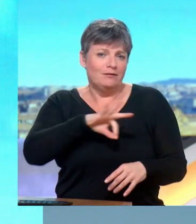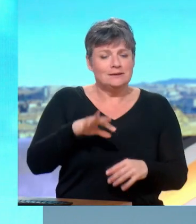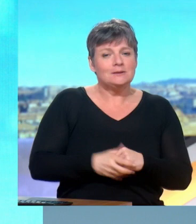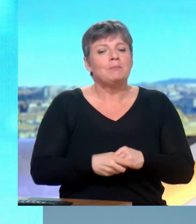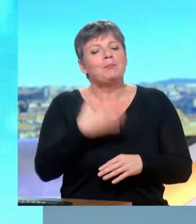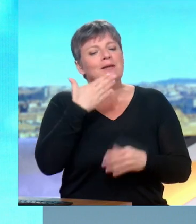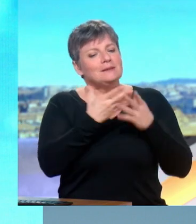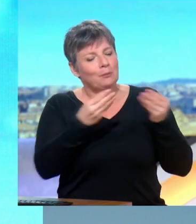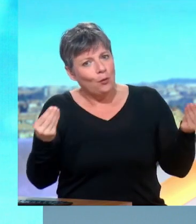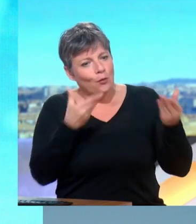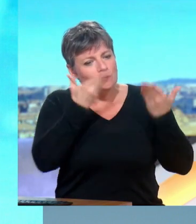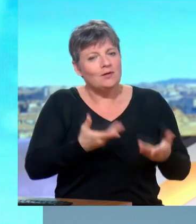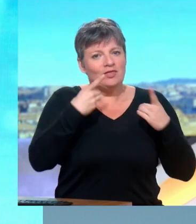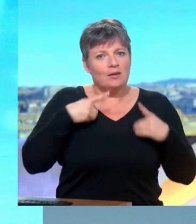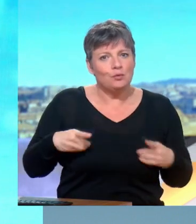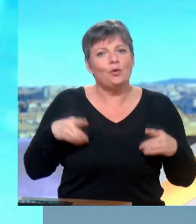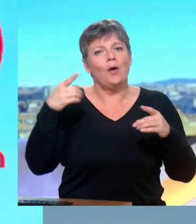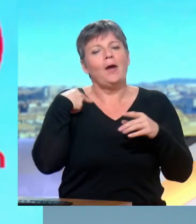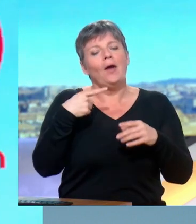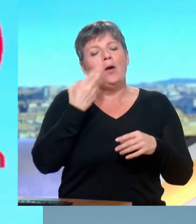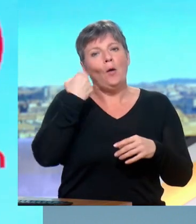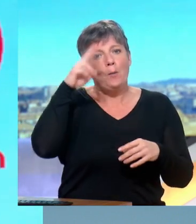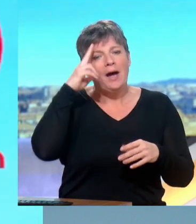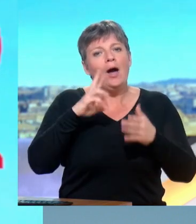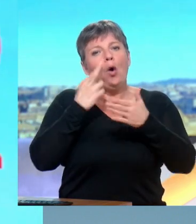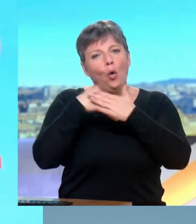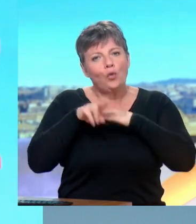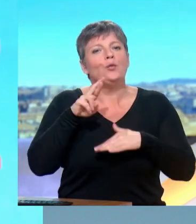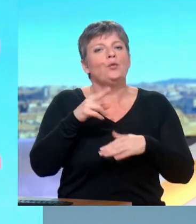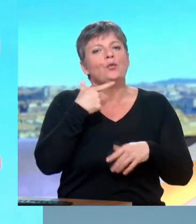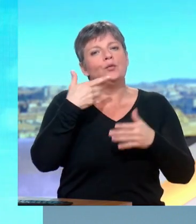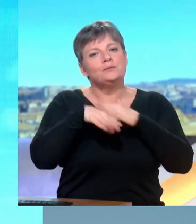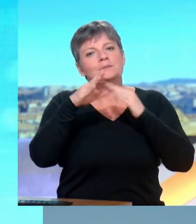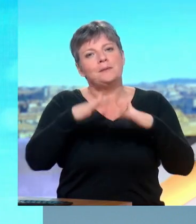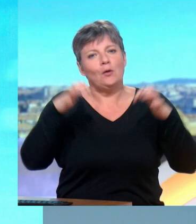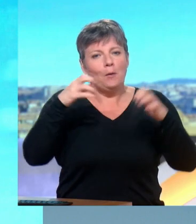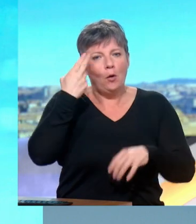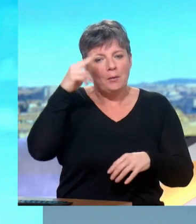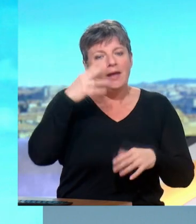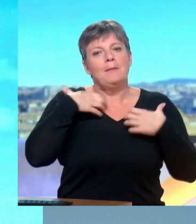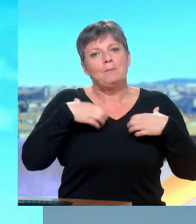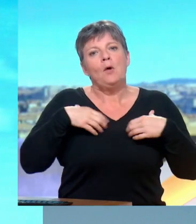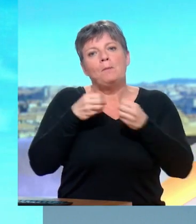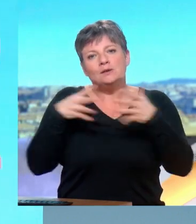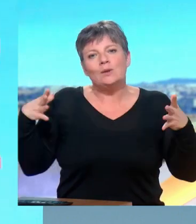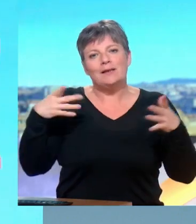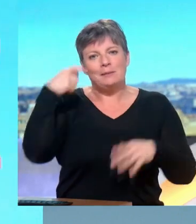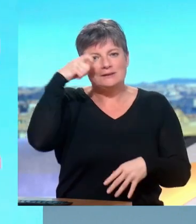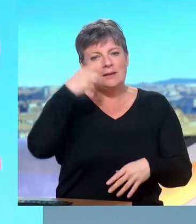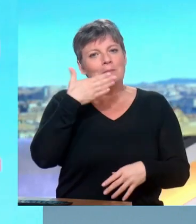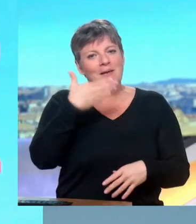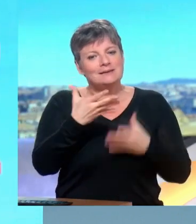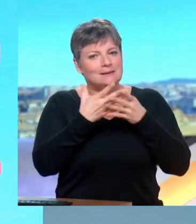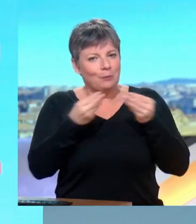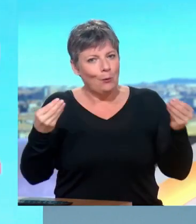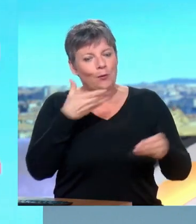Guetta, député européen du groupe Renew, donc au Parlement européen et membre de la majorité présidentielle. Merci beaucoup. Merci à vous.